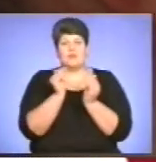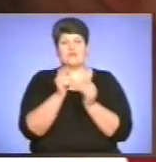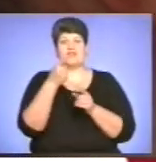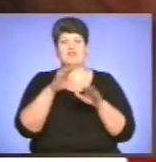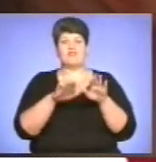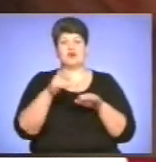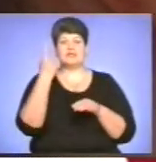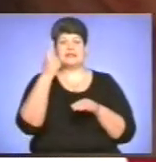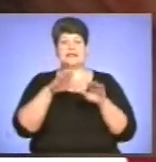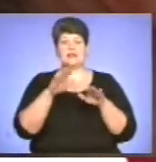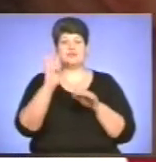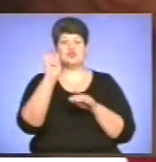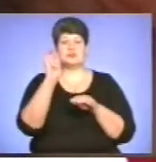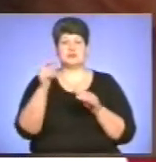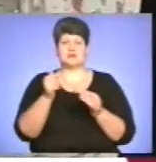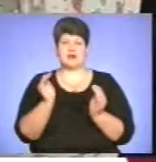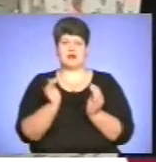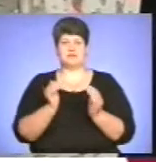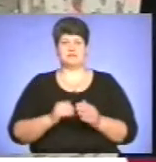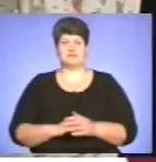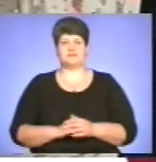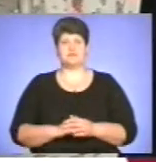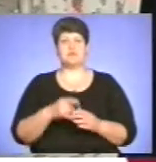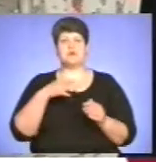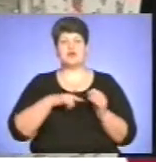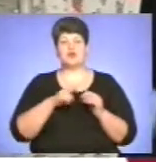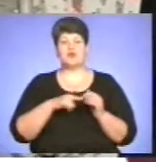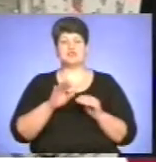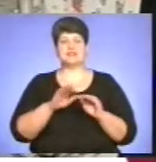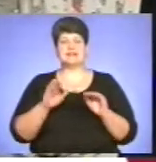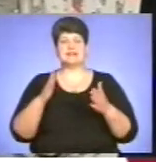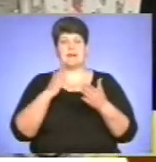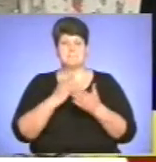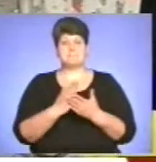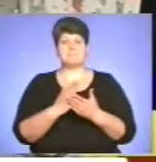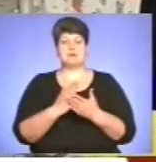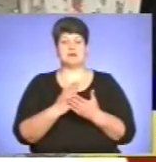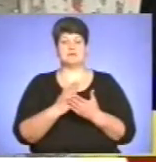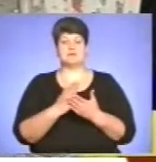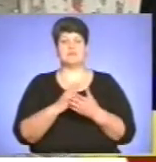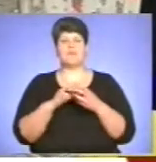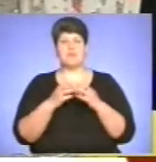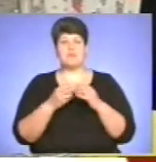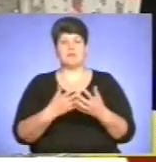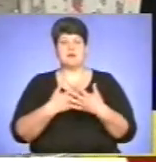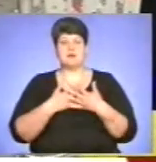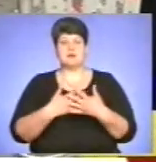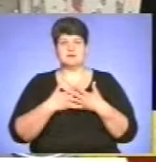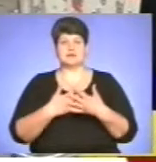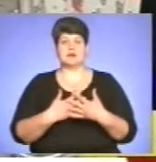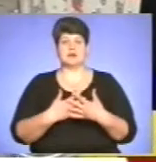вага – 1 кілограм 400 грамів. При народженні діти мали деякі проблеми з диханням.